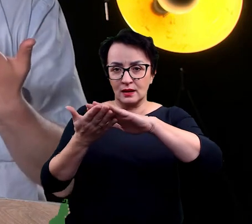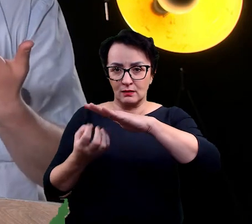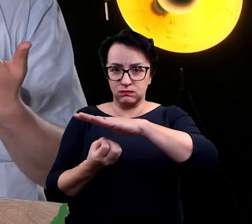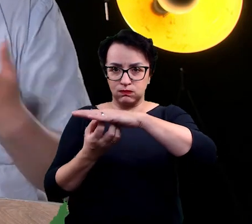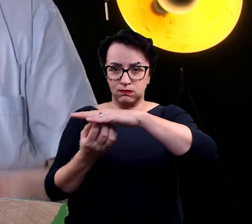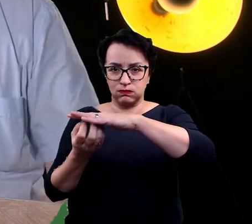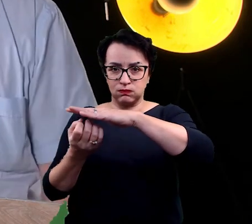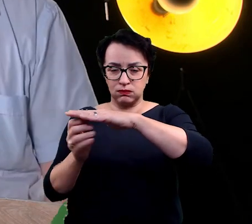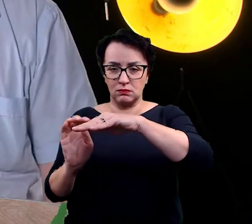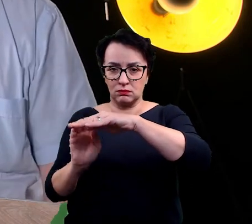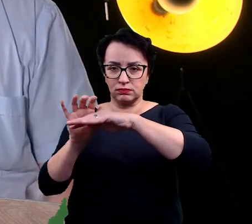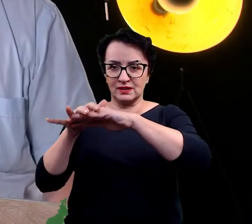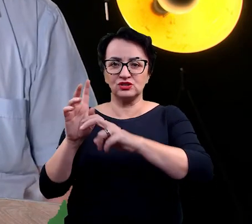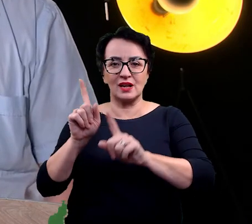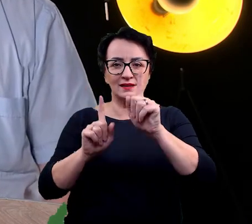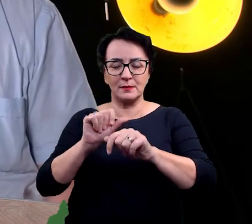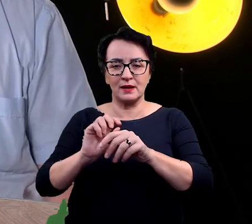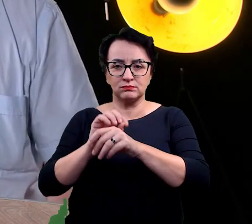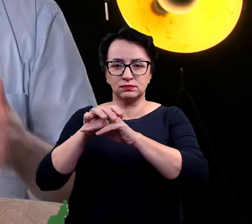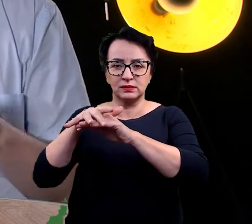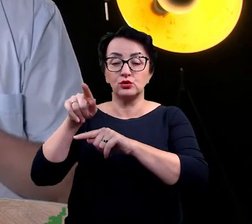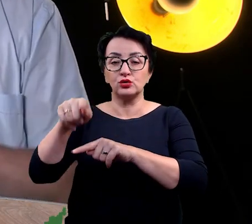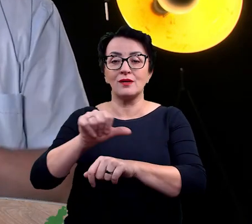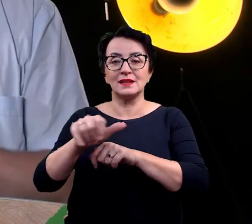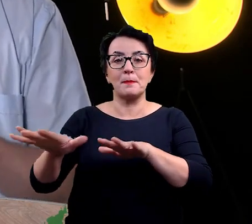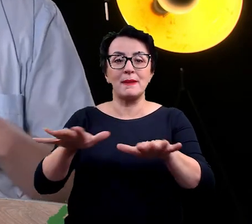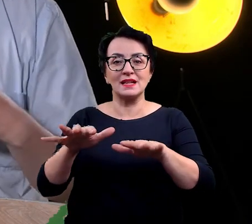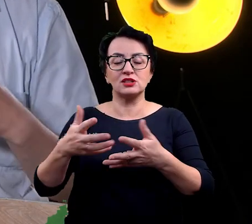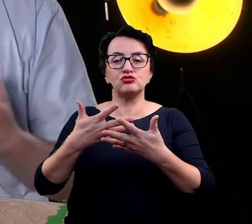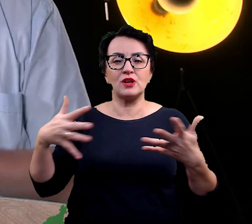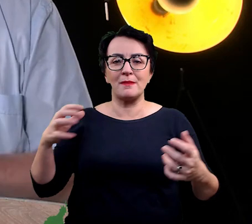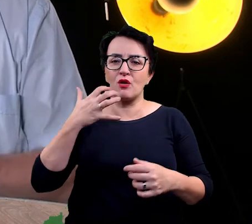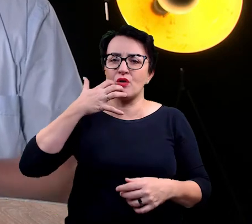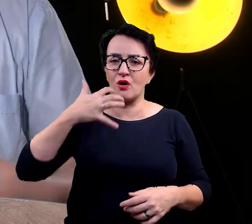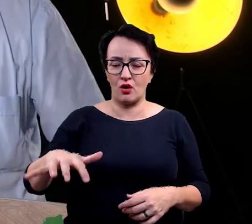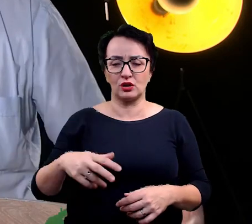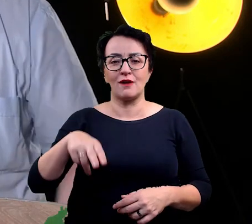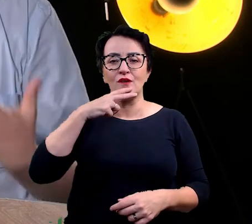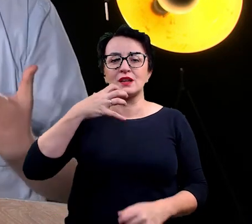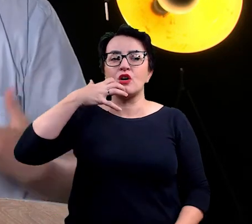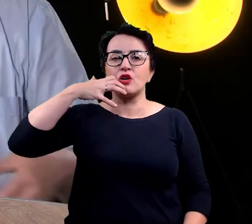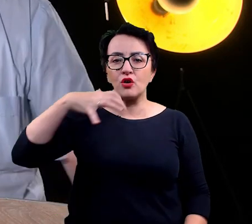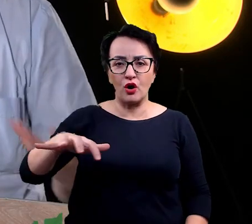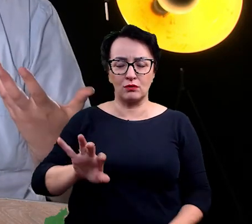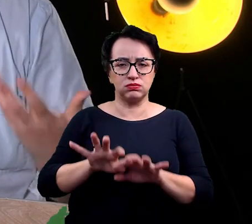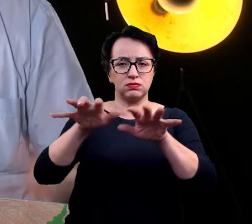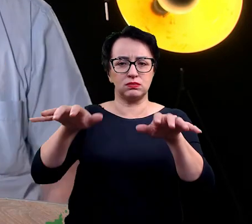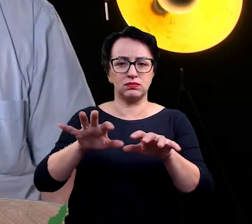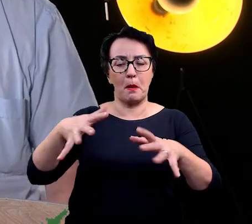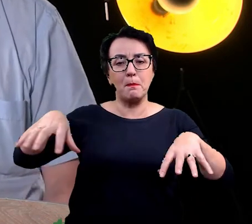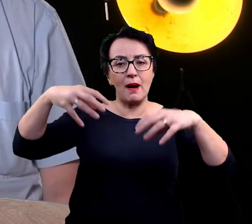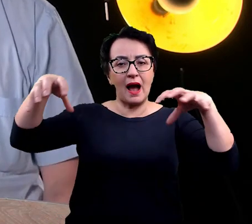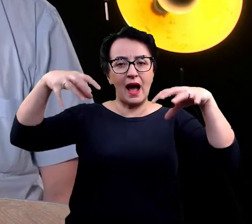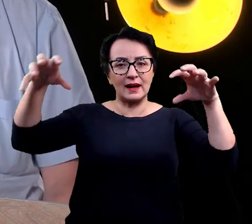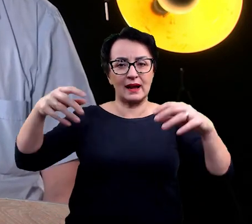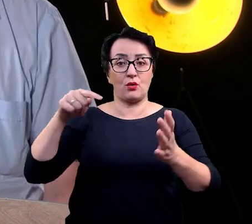przedostać się na powierzchnię i tworzy takie miejsca, gdzie mamy gorącą glebę, gdzie mamy gorącą wodę w dużej ilości wydostającą się albo parę w postaci